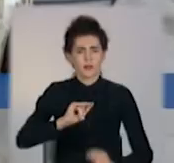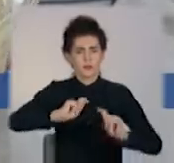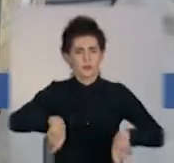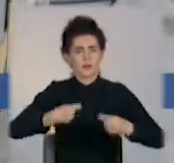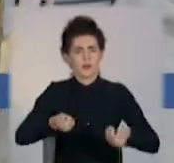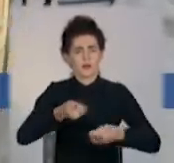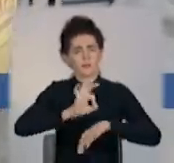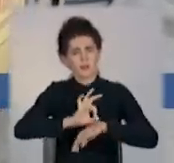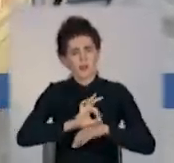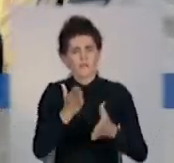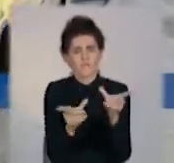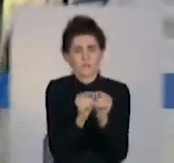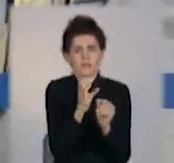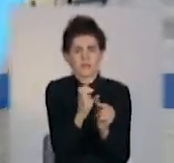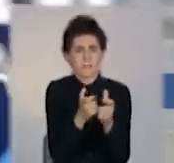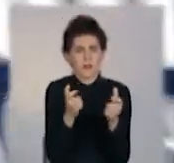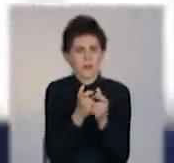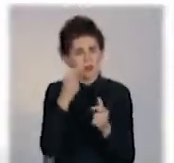разом із квитком коронавірус?